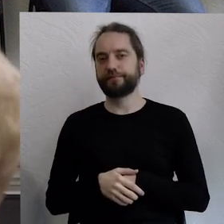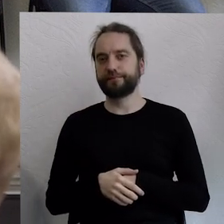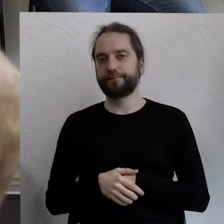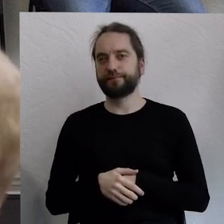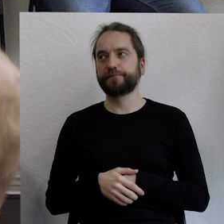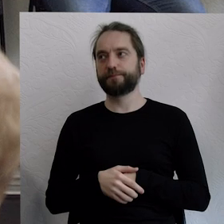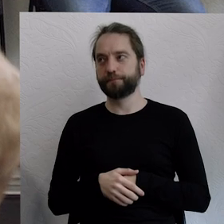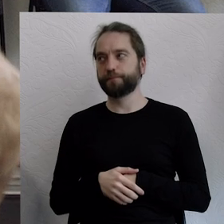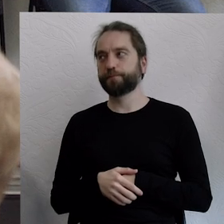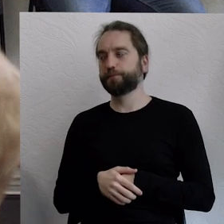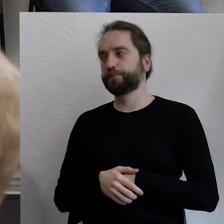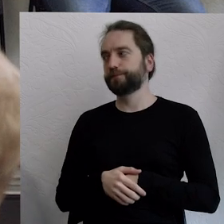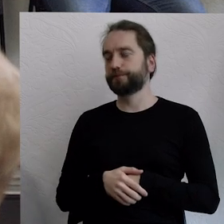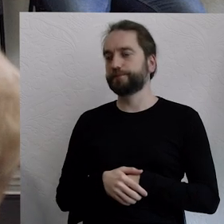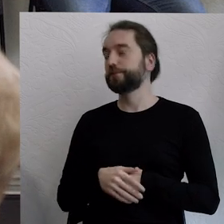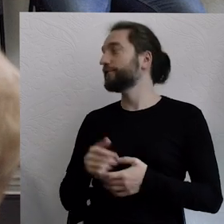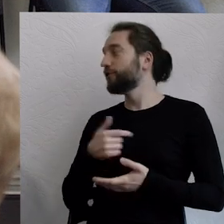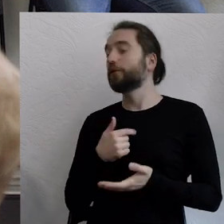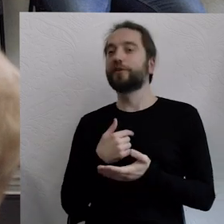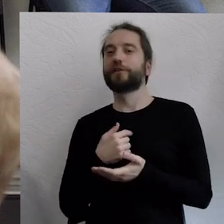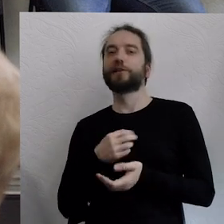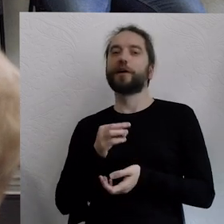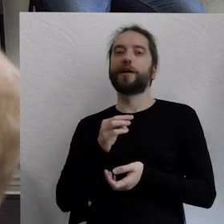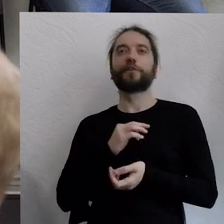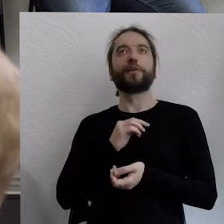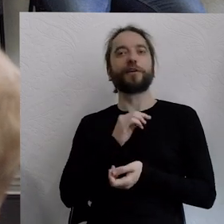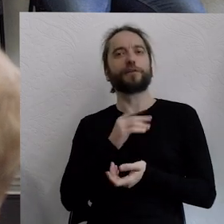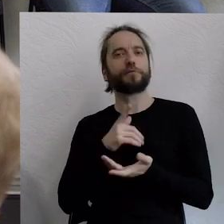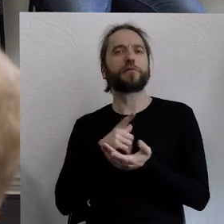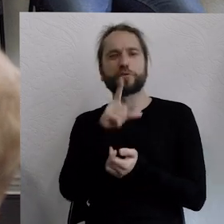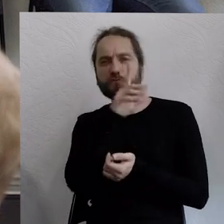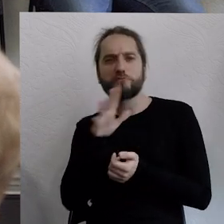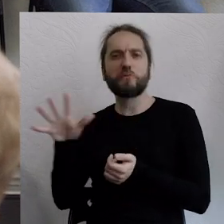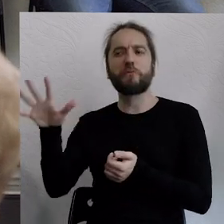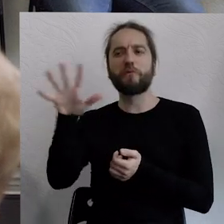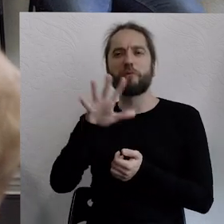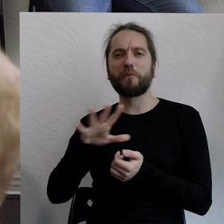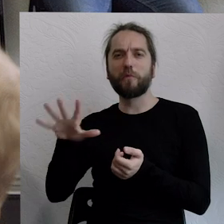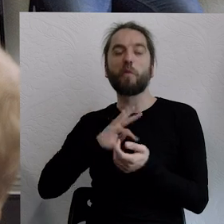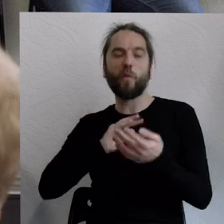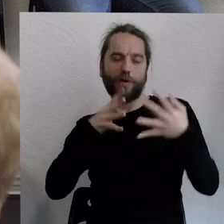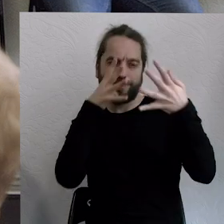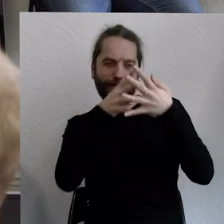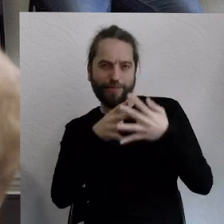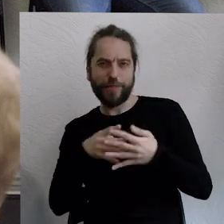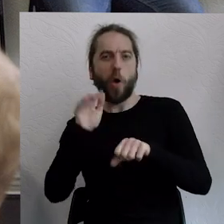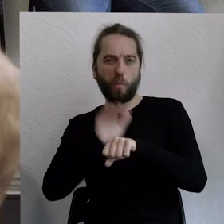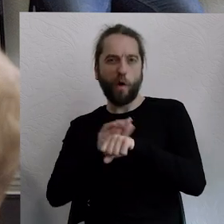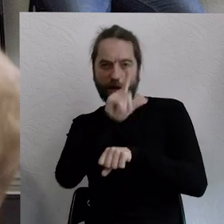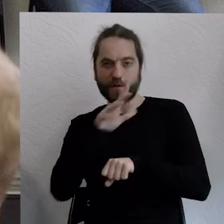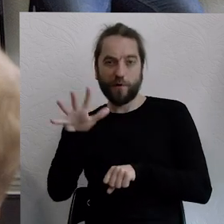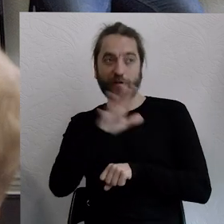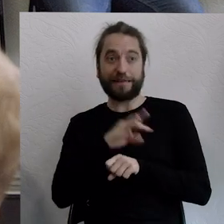ja może o tej umowie społecznej chętnie odpowiem. Moja diagnoza jest taka, że umowa społeczna jest teraz